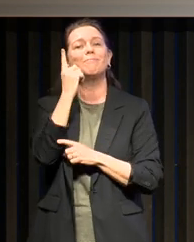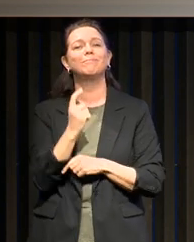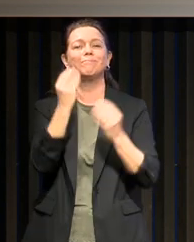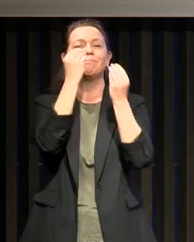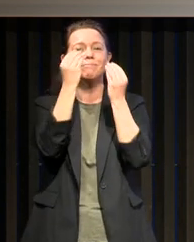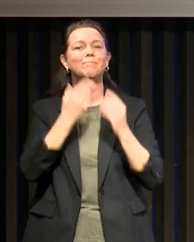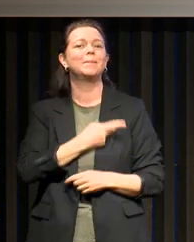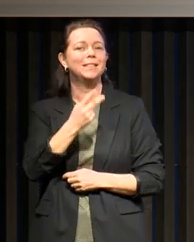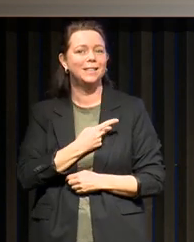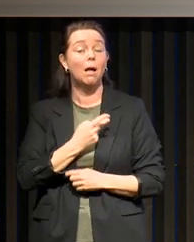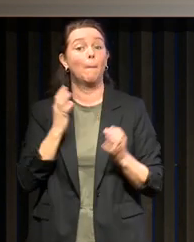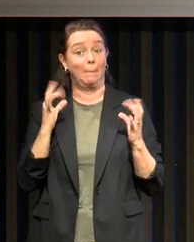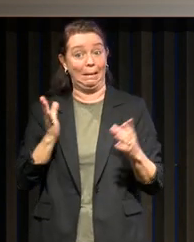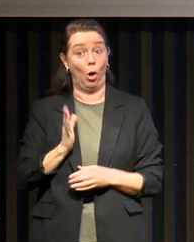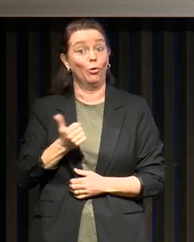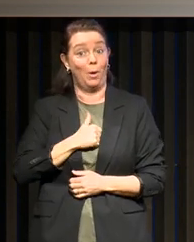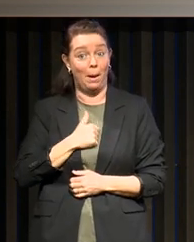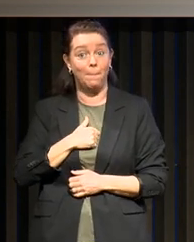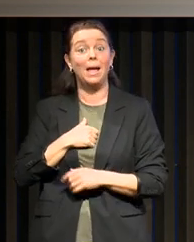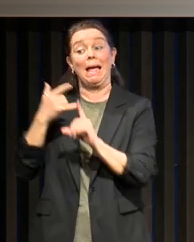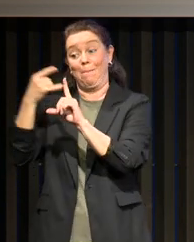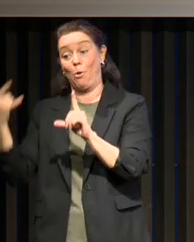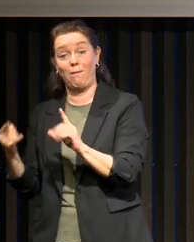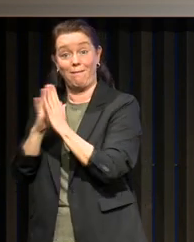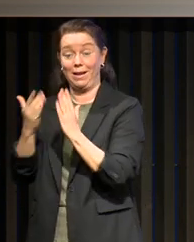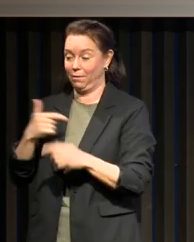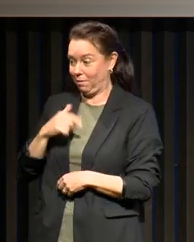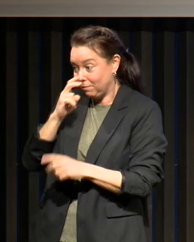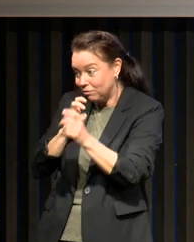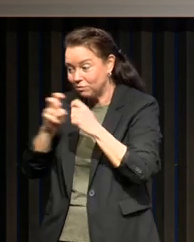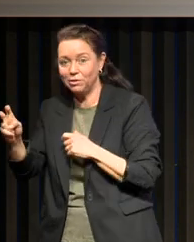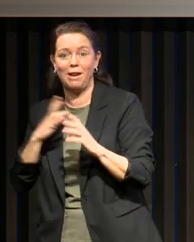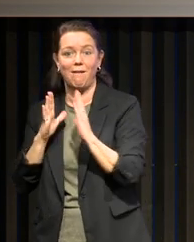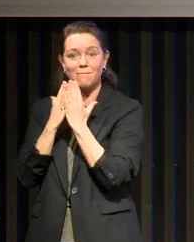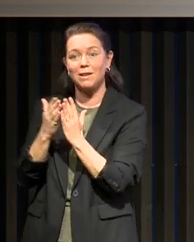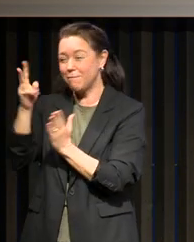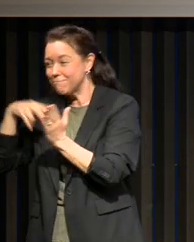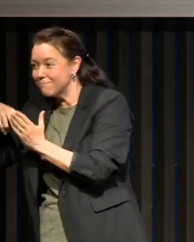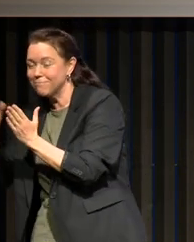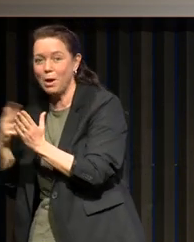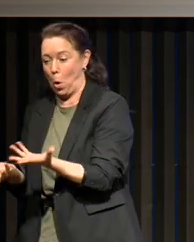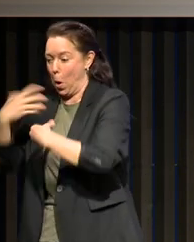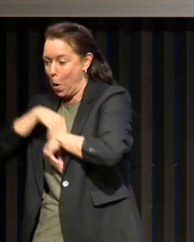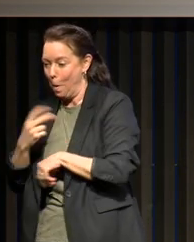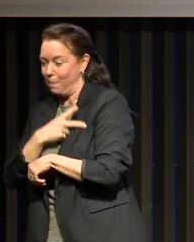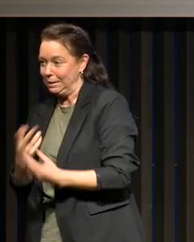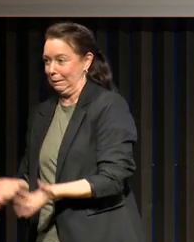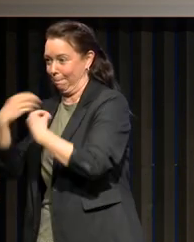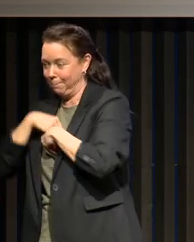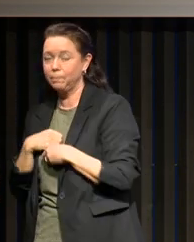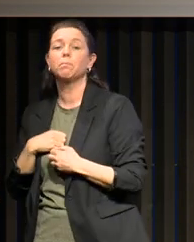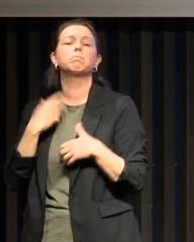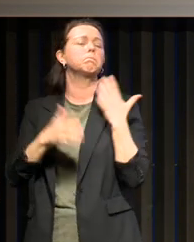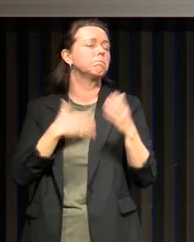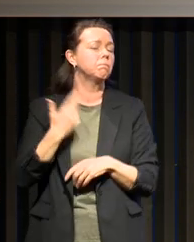librairie MOLA était un lieu où on venait chercher nos polycopiés, nos livres pour se former à la médecine. Ensuite je suis allé me former à Marseille,